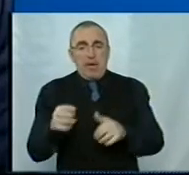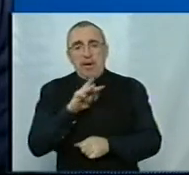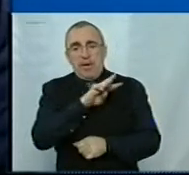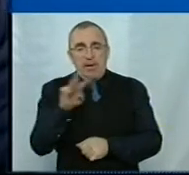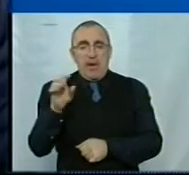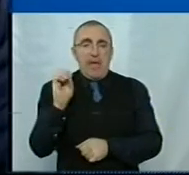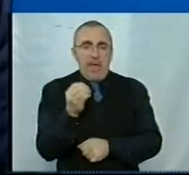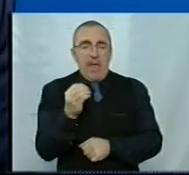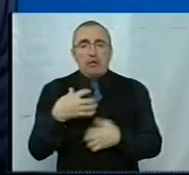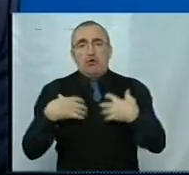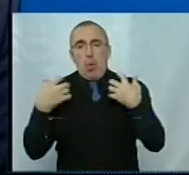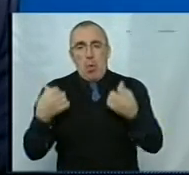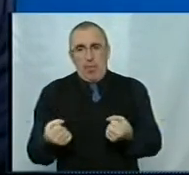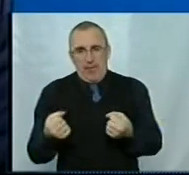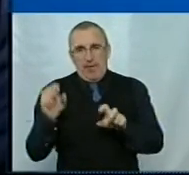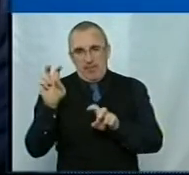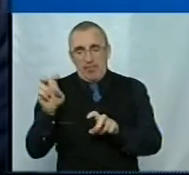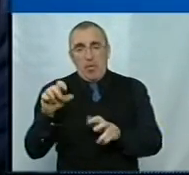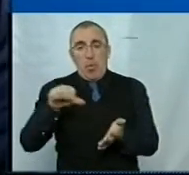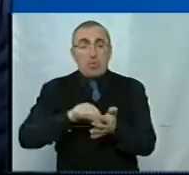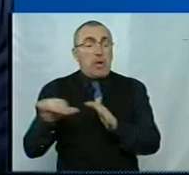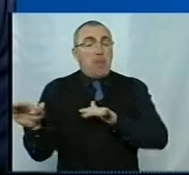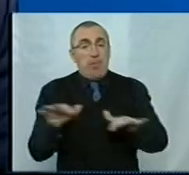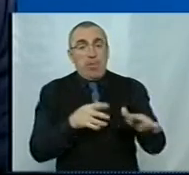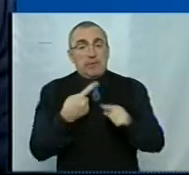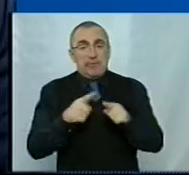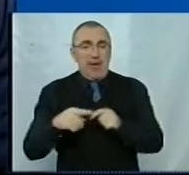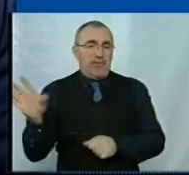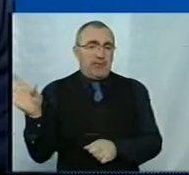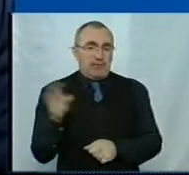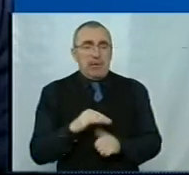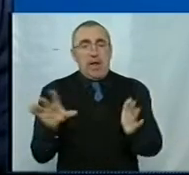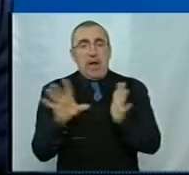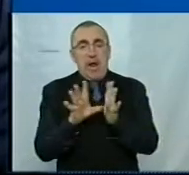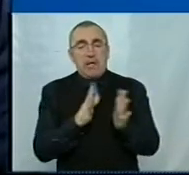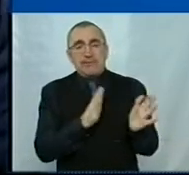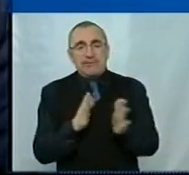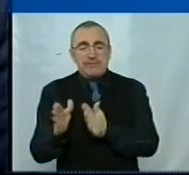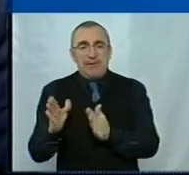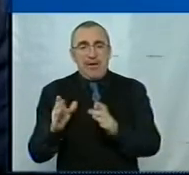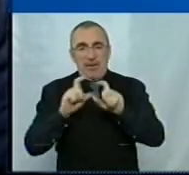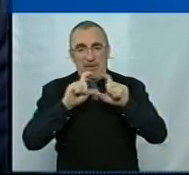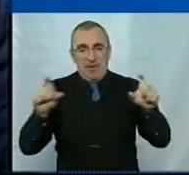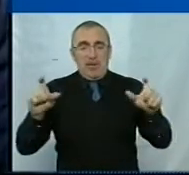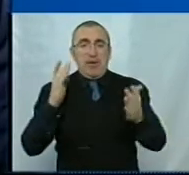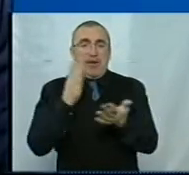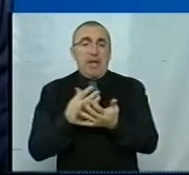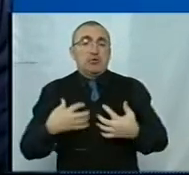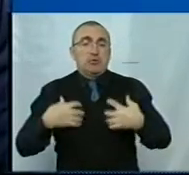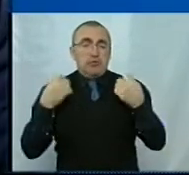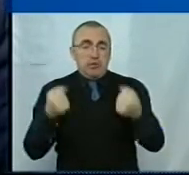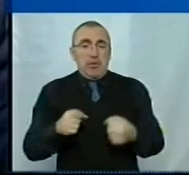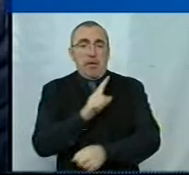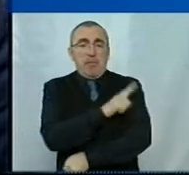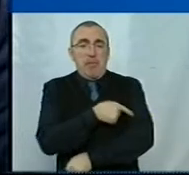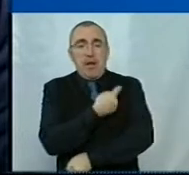«Єздоров'я». Тобто, насправді, учасники подій цих все, це електронна система, платформа єдина «Єздоров'я», медична